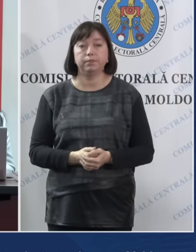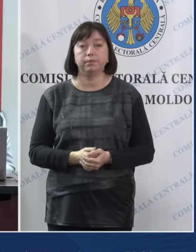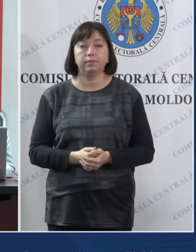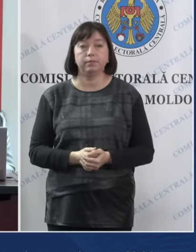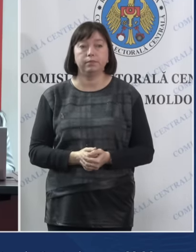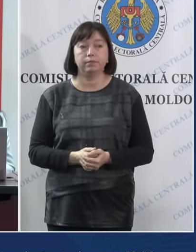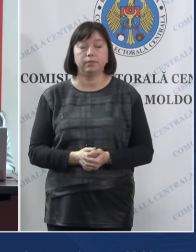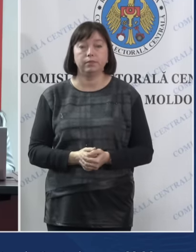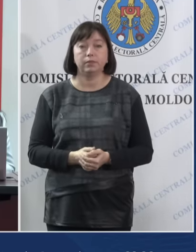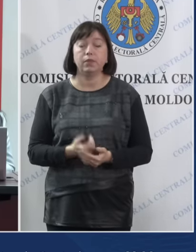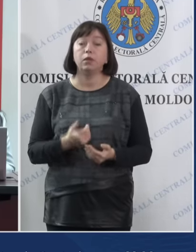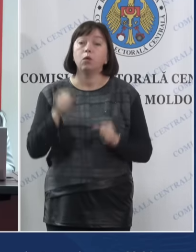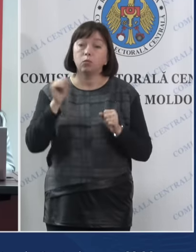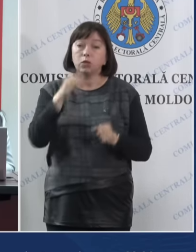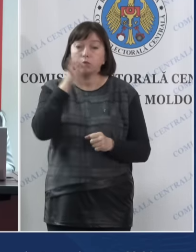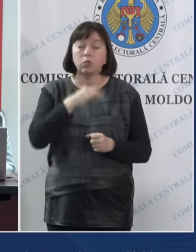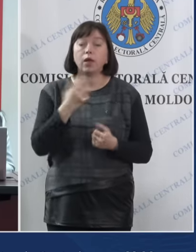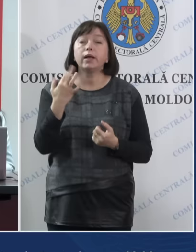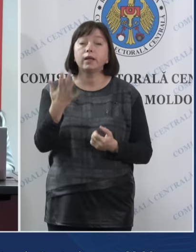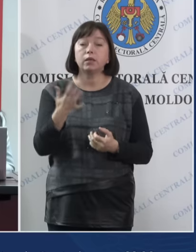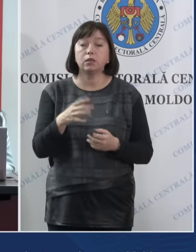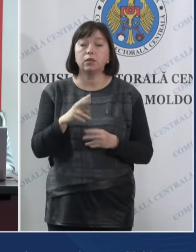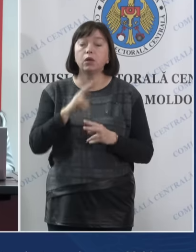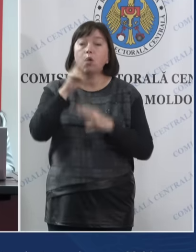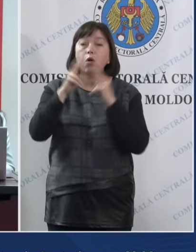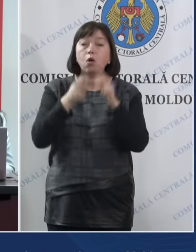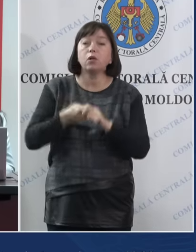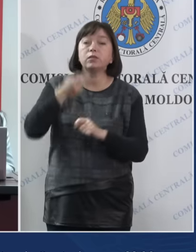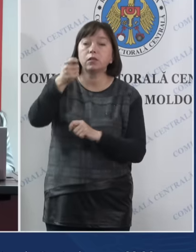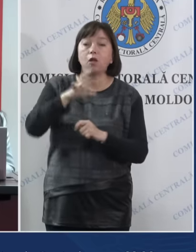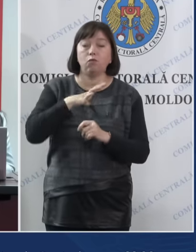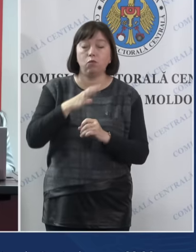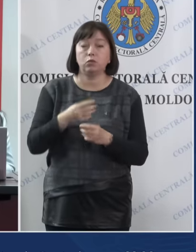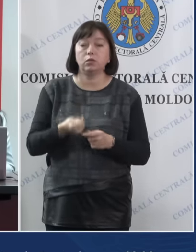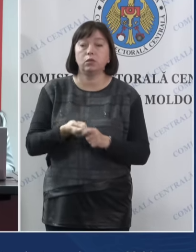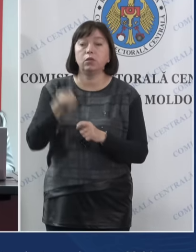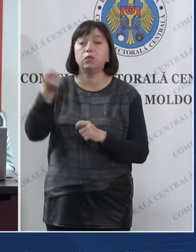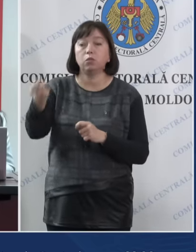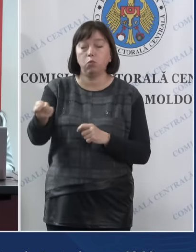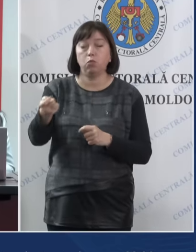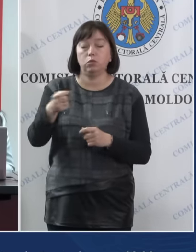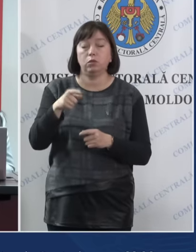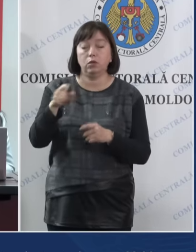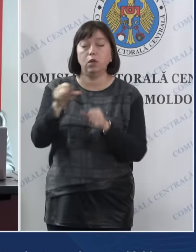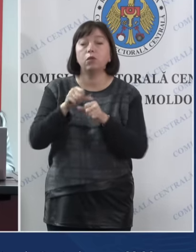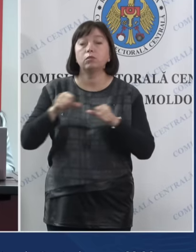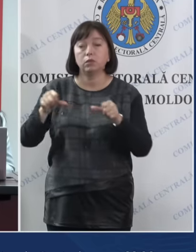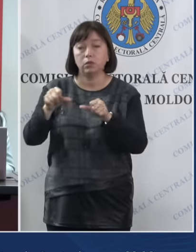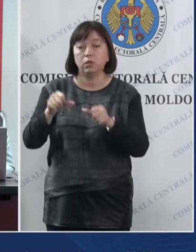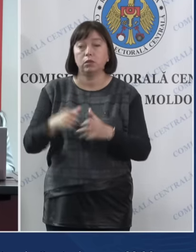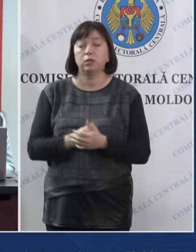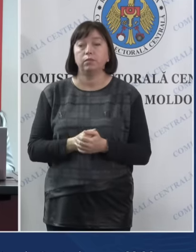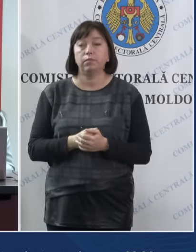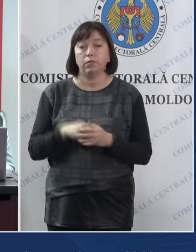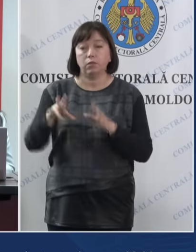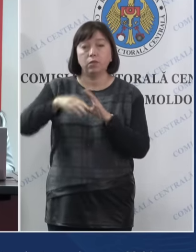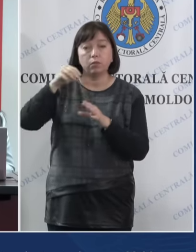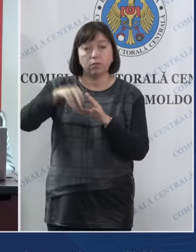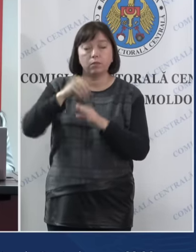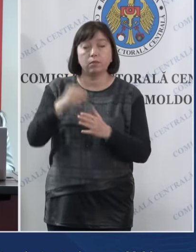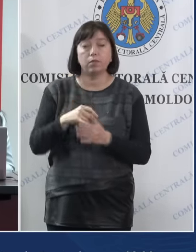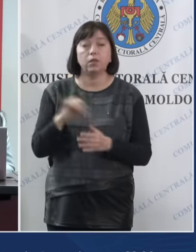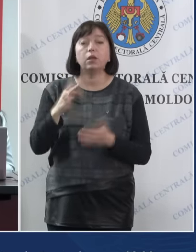Și dacă puteți să ne spuneți câte contestații au fost depuse la președinții birourilor electorale ale secțiilor de votare și